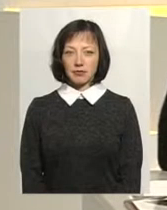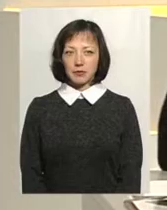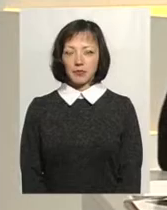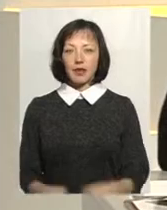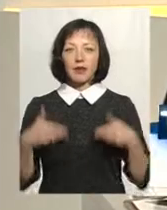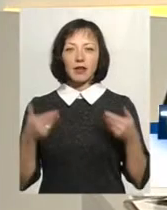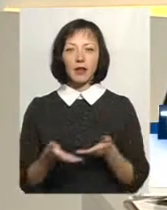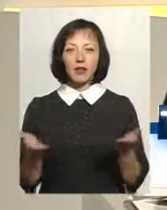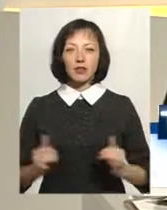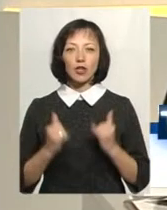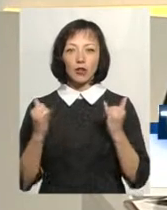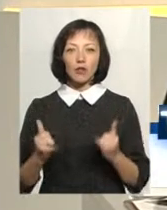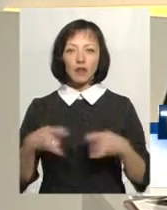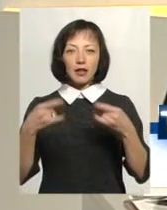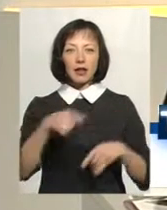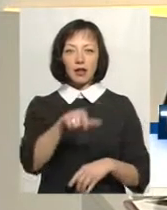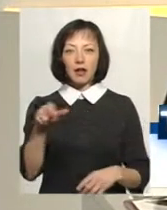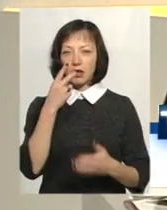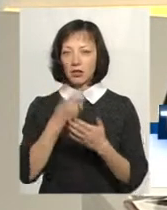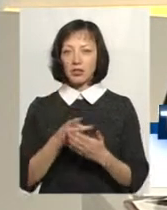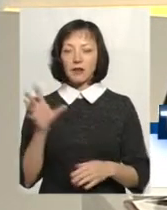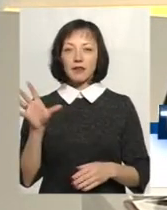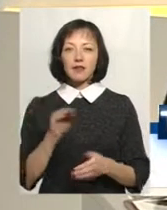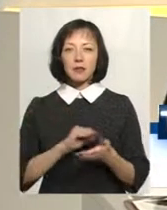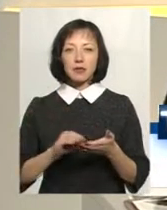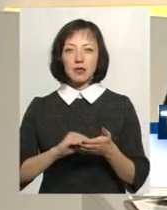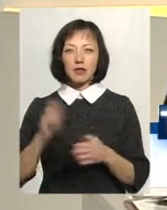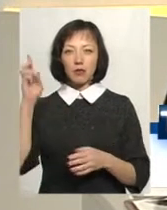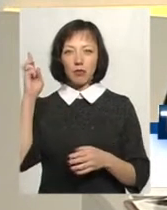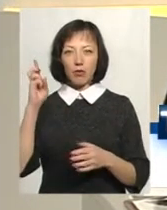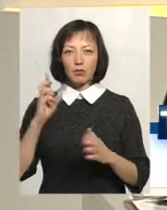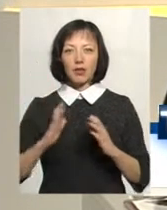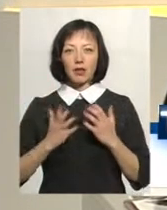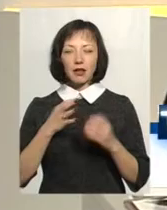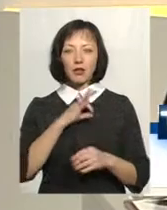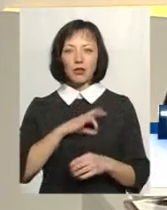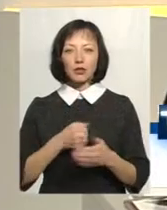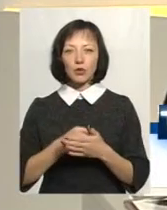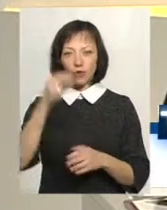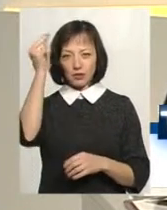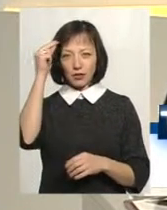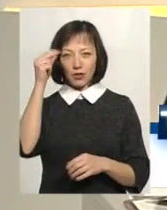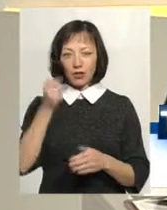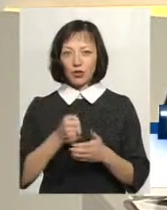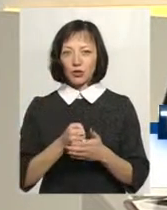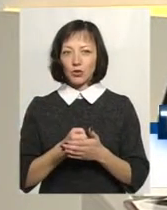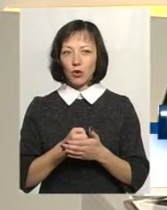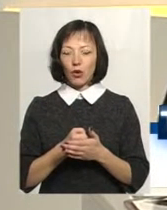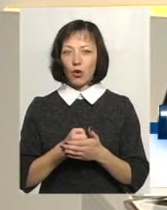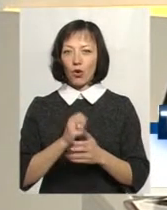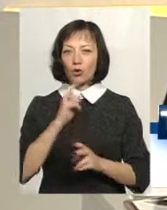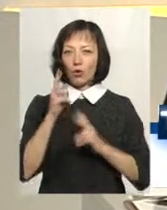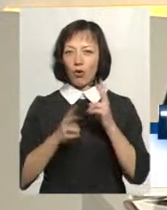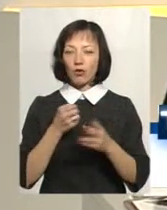Вітаю вас, шановні телеглядачі! Усе писання Богом натхненне і корисне до навчання, до докору, до